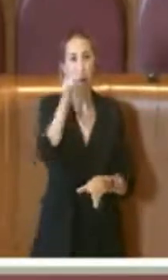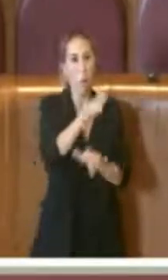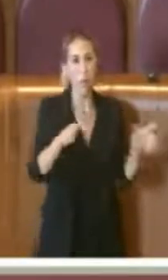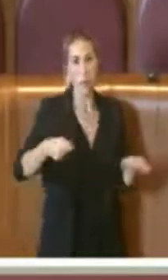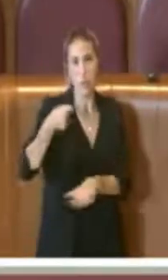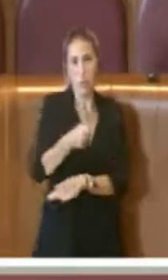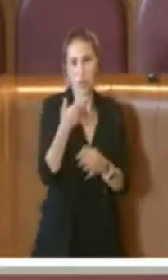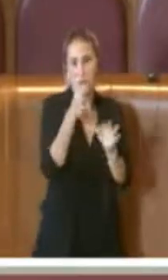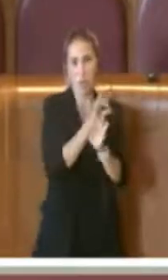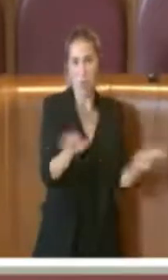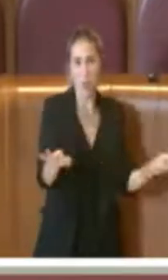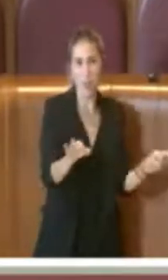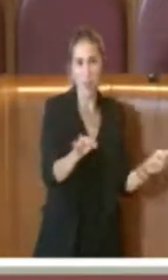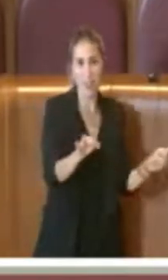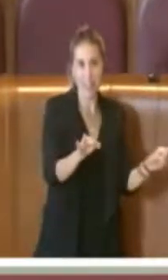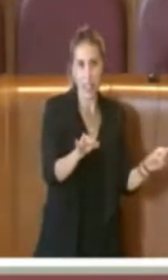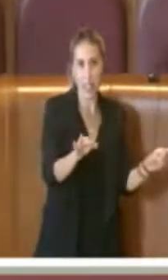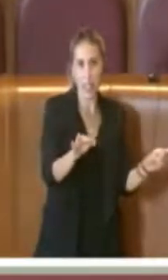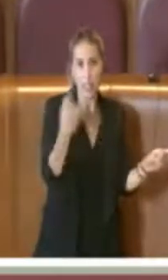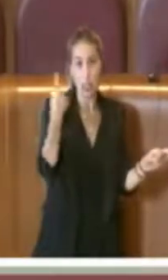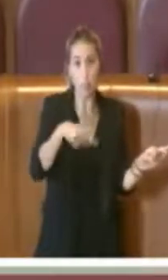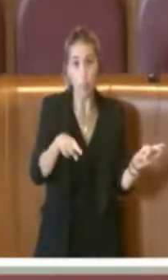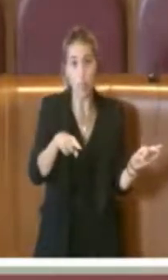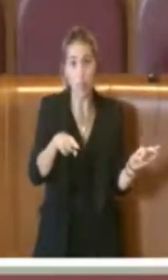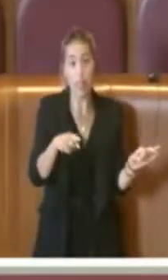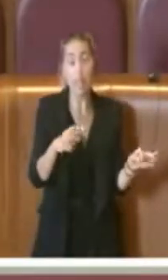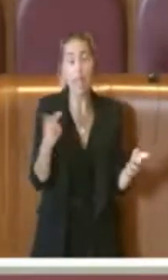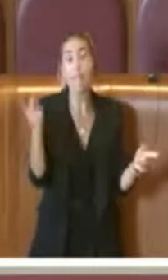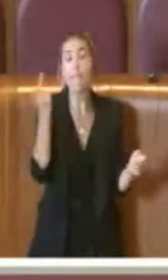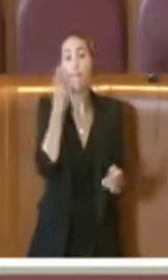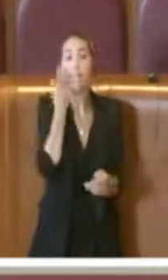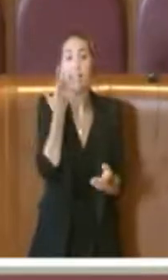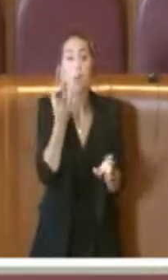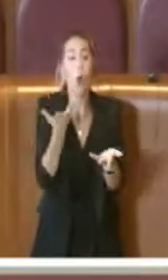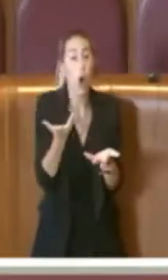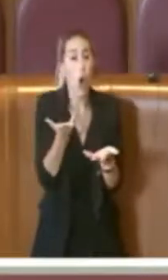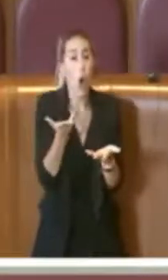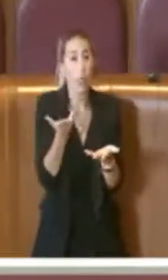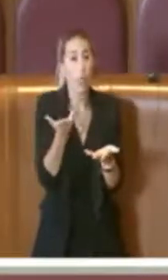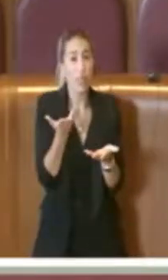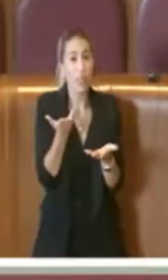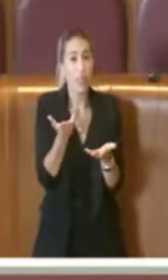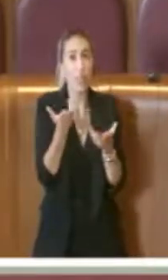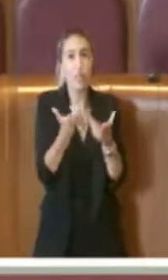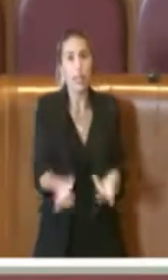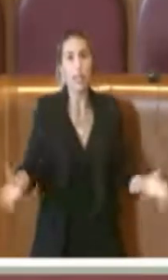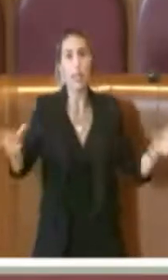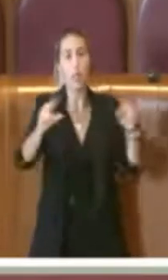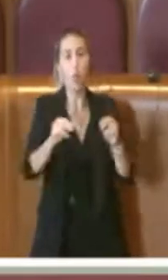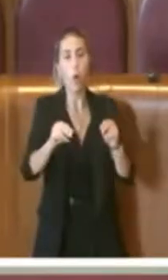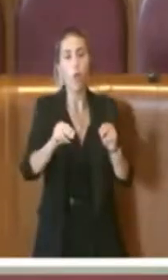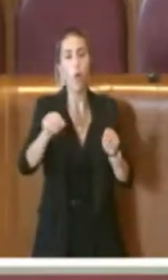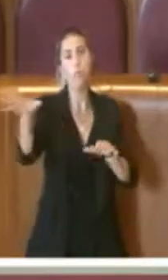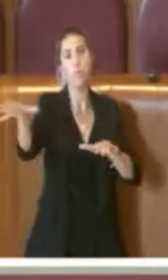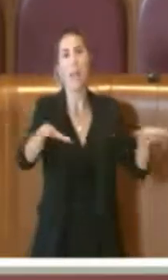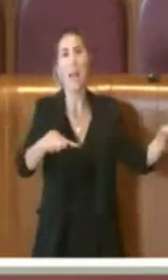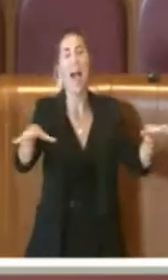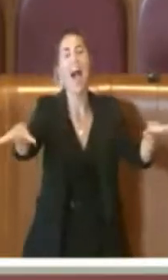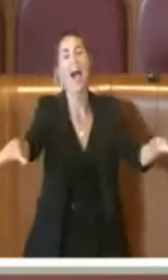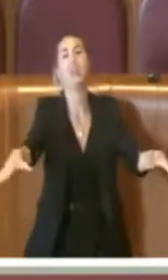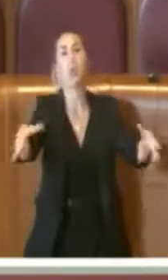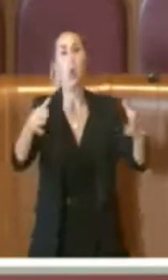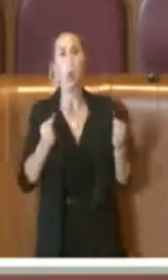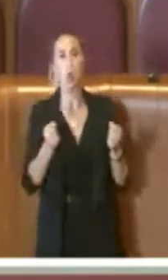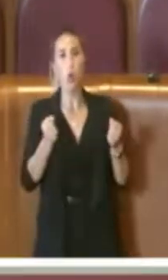vedranno quindi un rimpinguamento di quelle che sono le